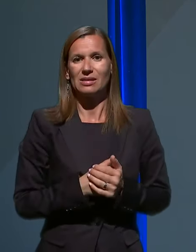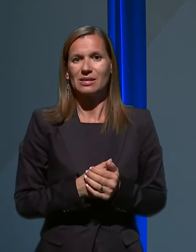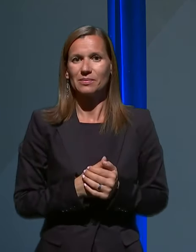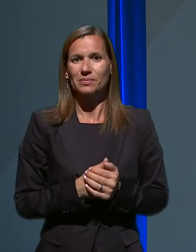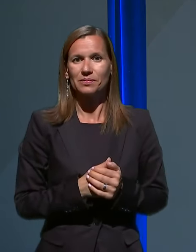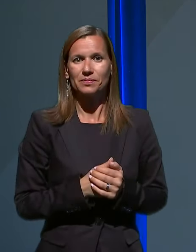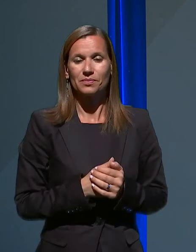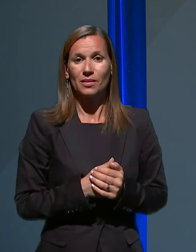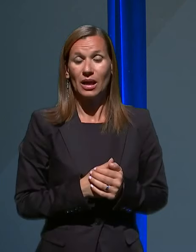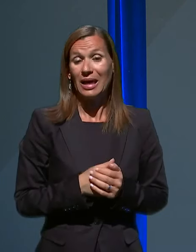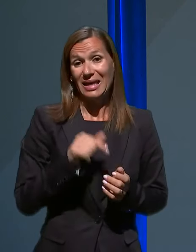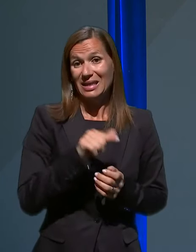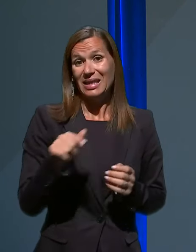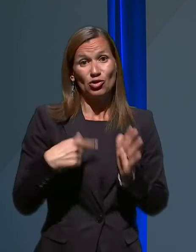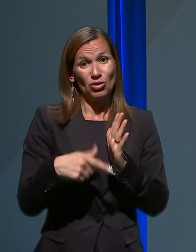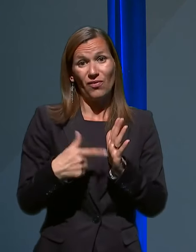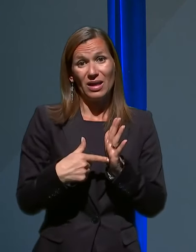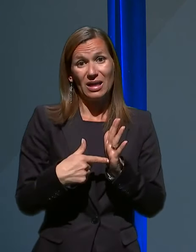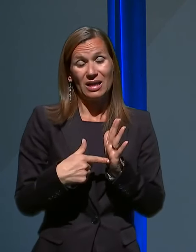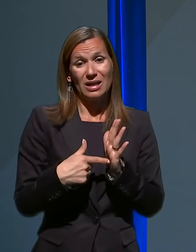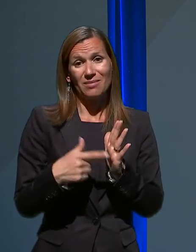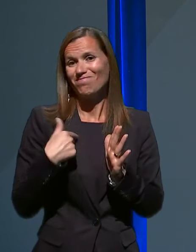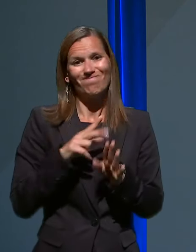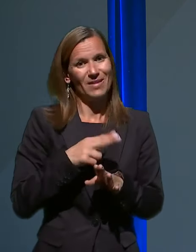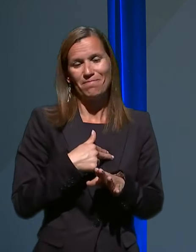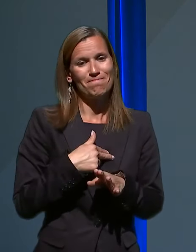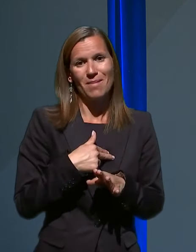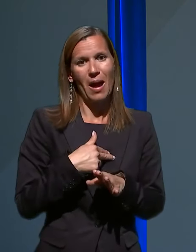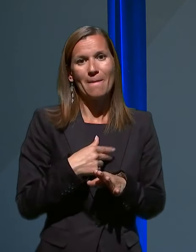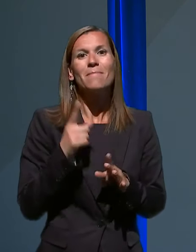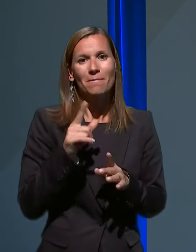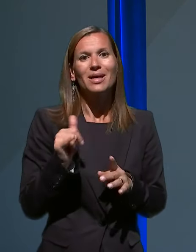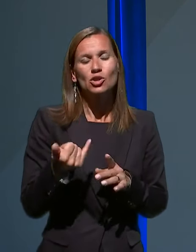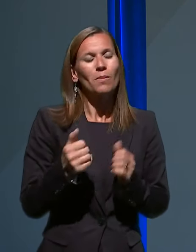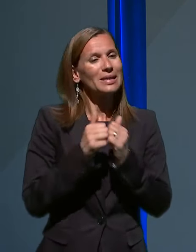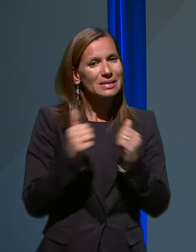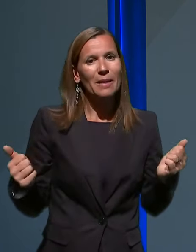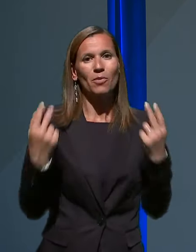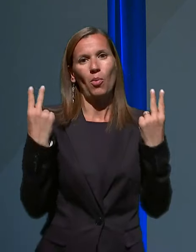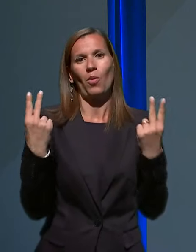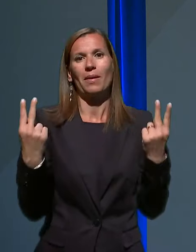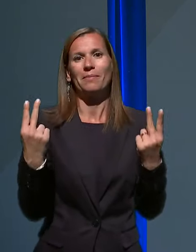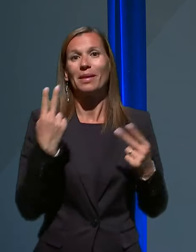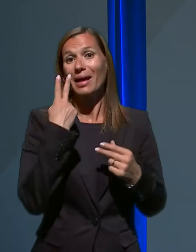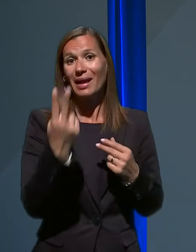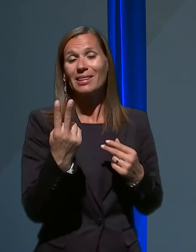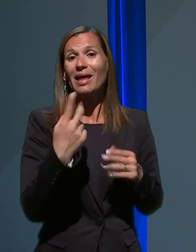Teh številk nimam, so pa izjemno pomembne, kar se tiče